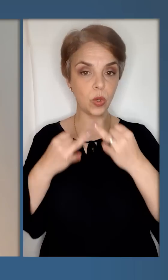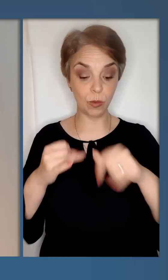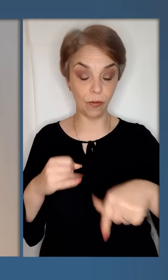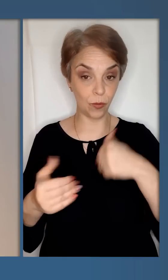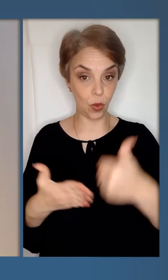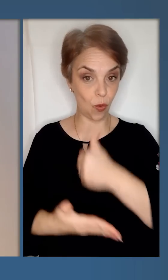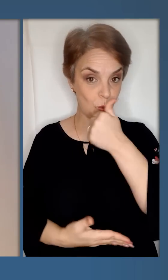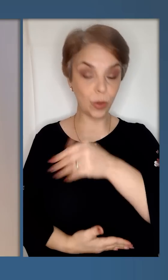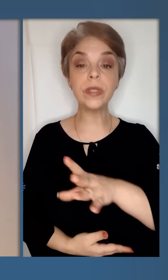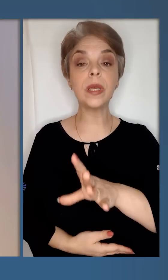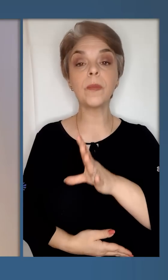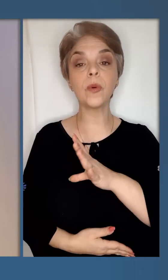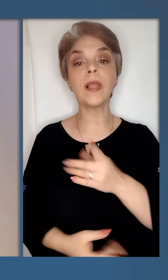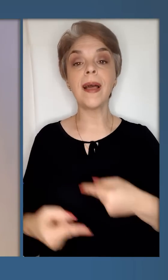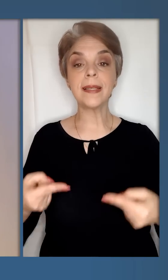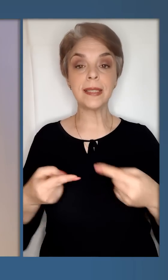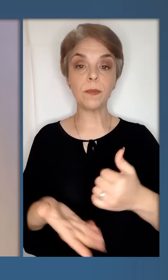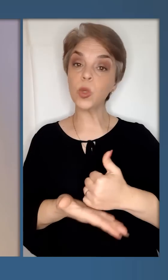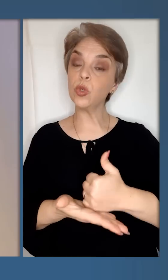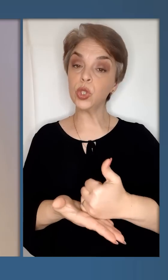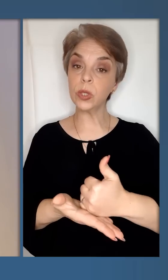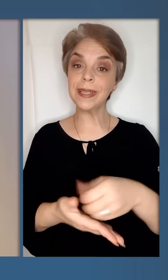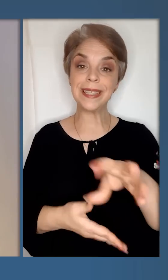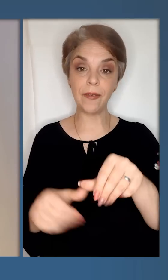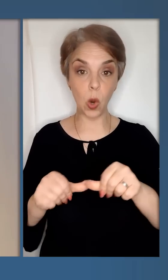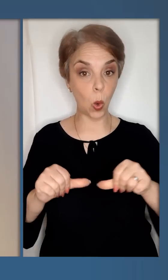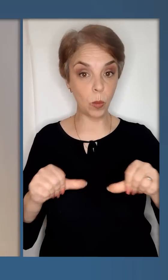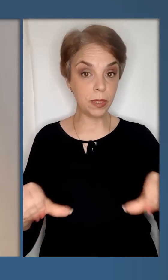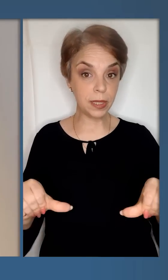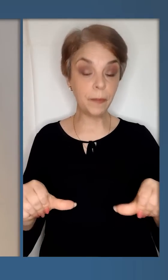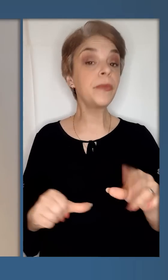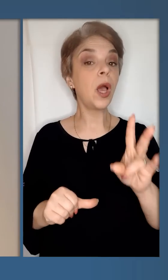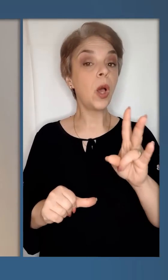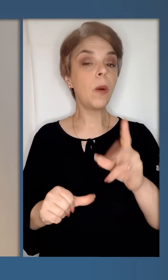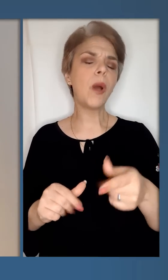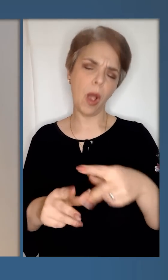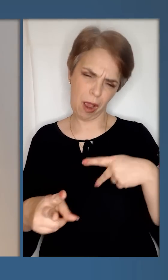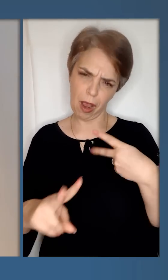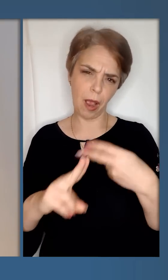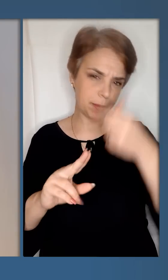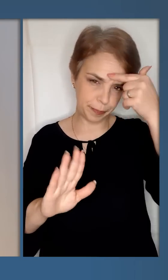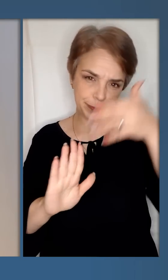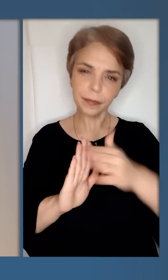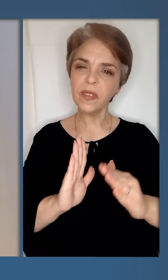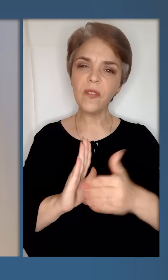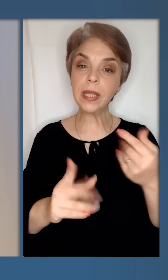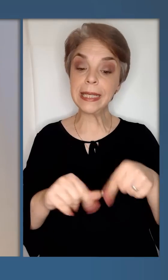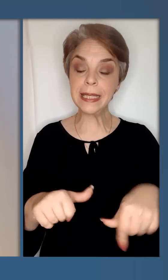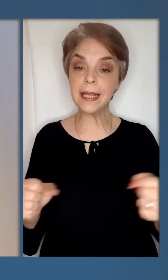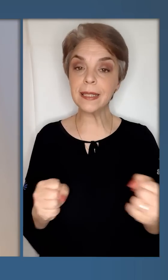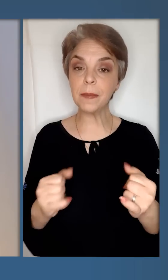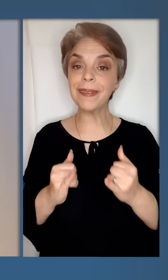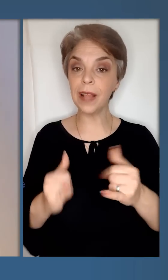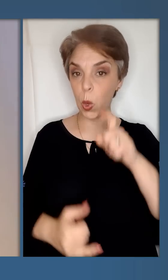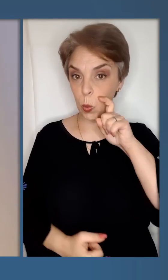перша міжнародна розмова в новому році відбулася саме з очільницею Єврокомісії. Однаково розуміємо виклики цієї